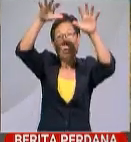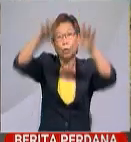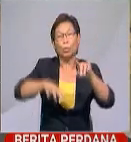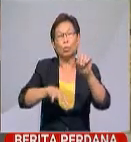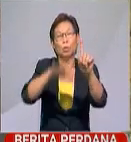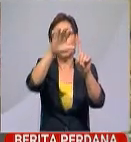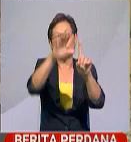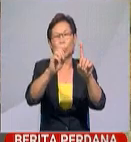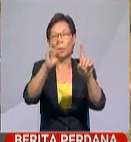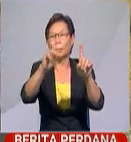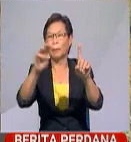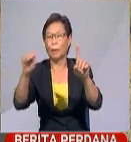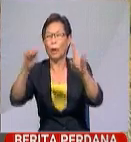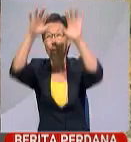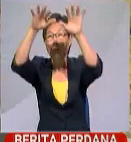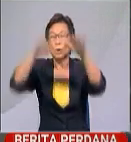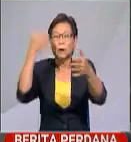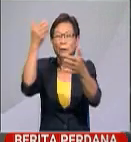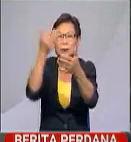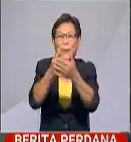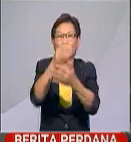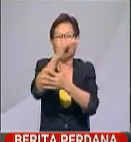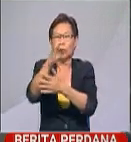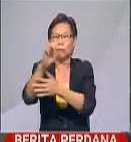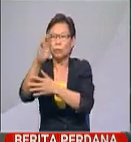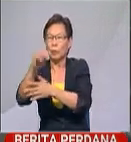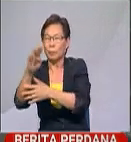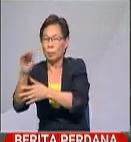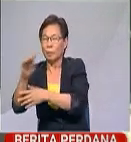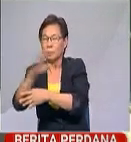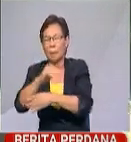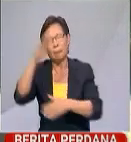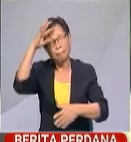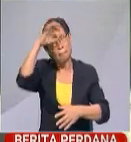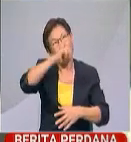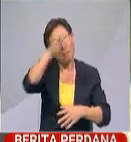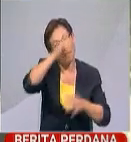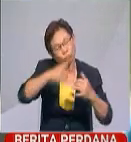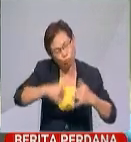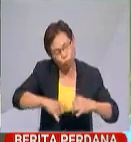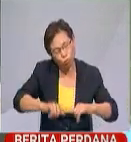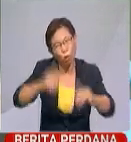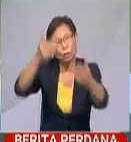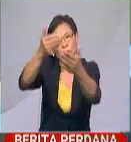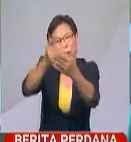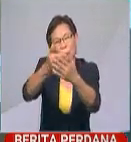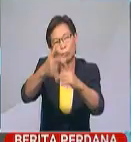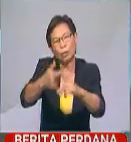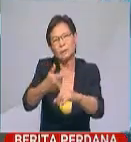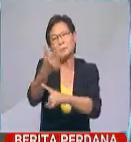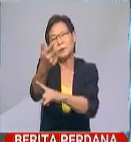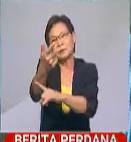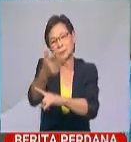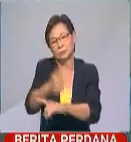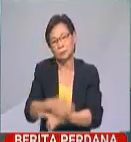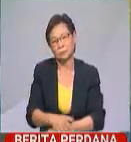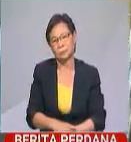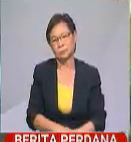150mm sehingga 400mm dan dijangka berterusan sehingga Mac depan.